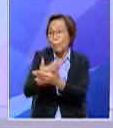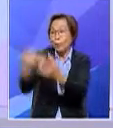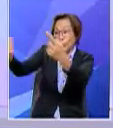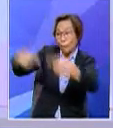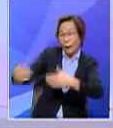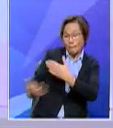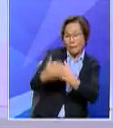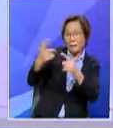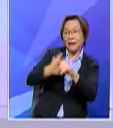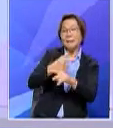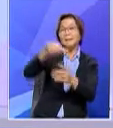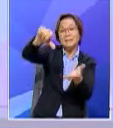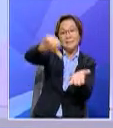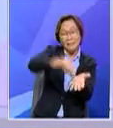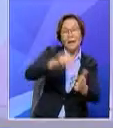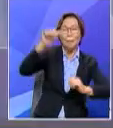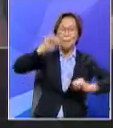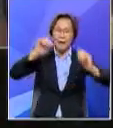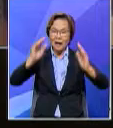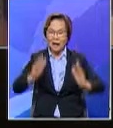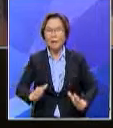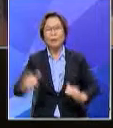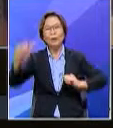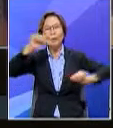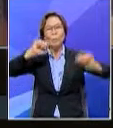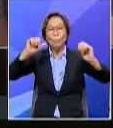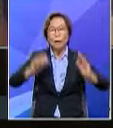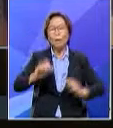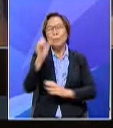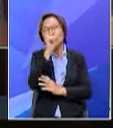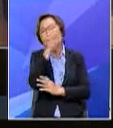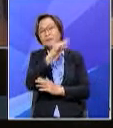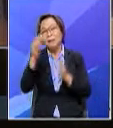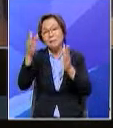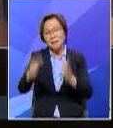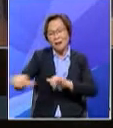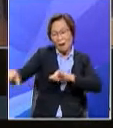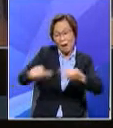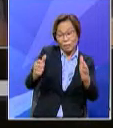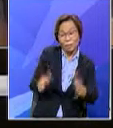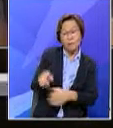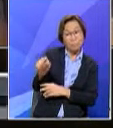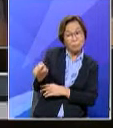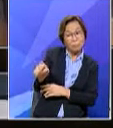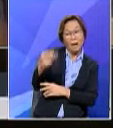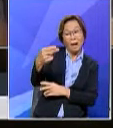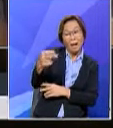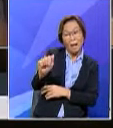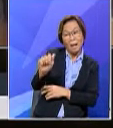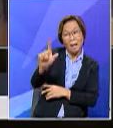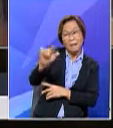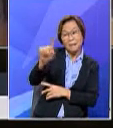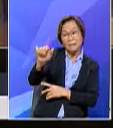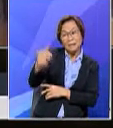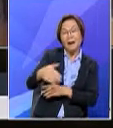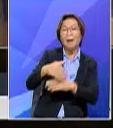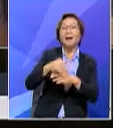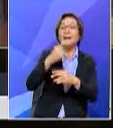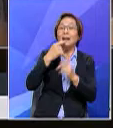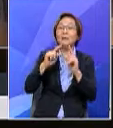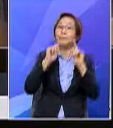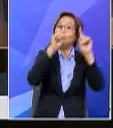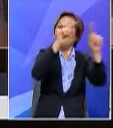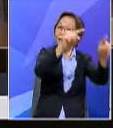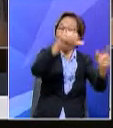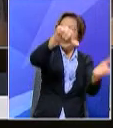saja seorang penyanyi pelakon tapi juga seorang aktivis jadi katanya ke Syria menghantar bantuan